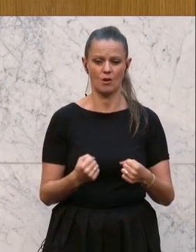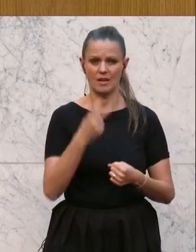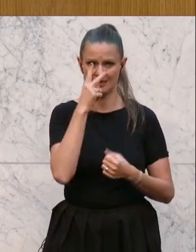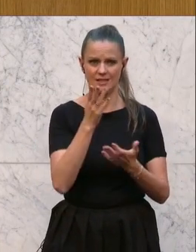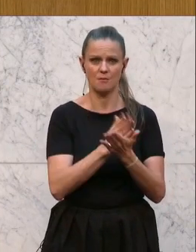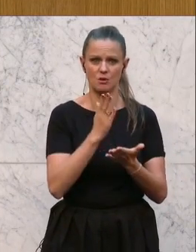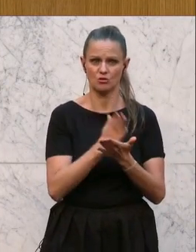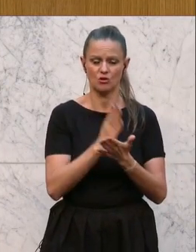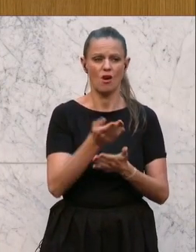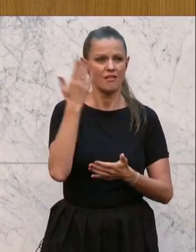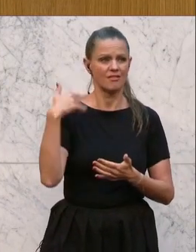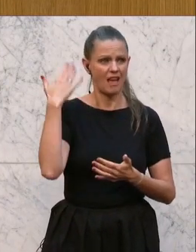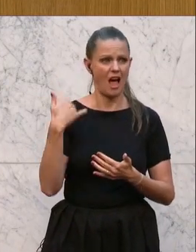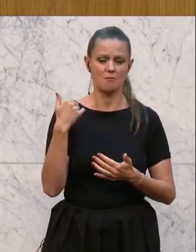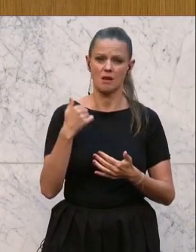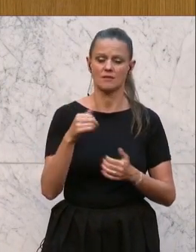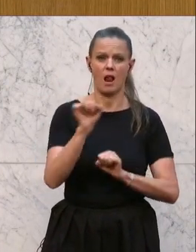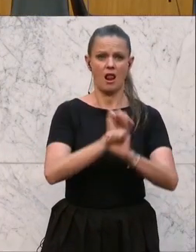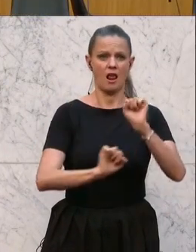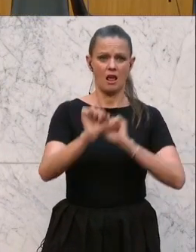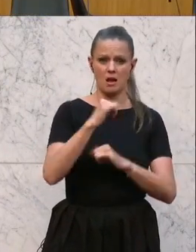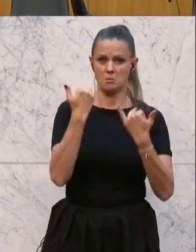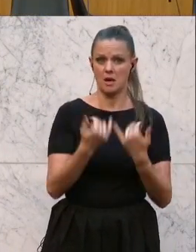damals bestritten, aber wir haben den Zustand jetzt so.